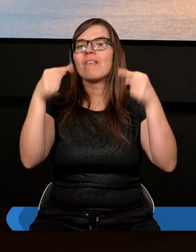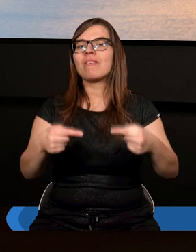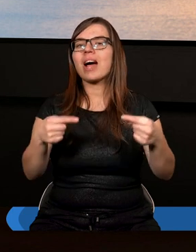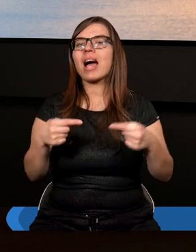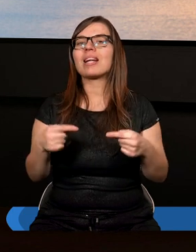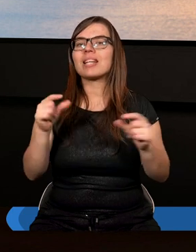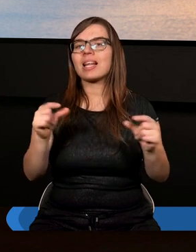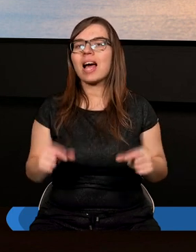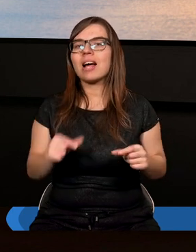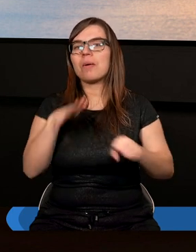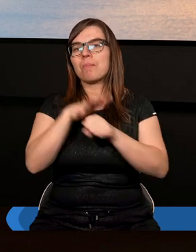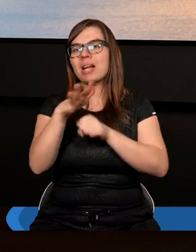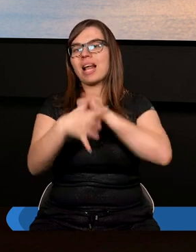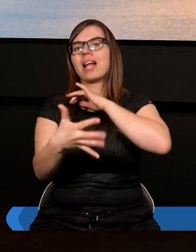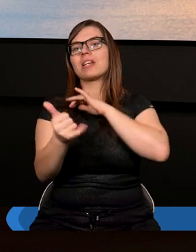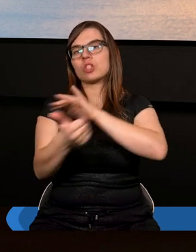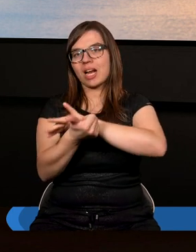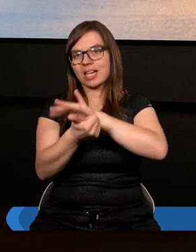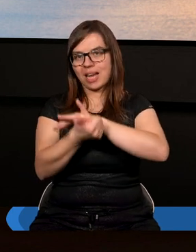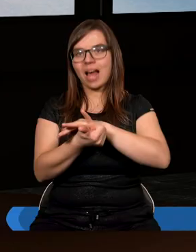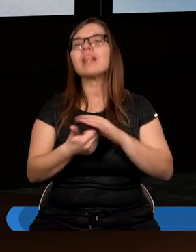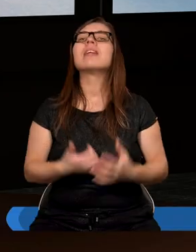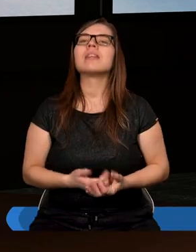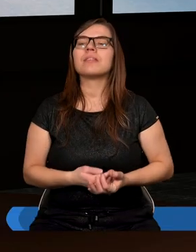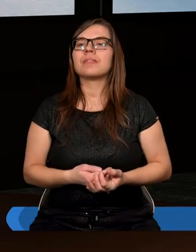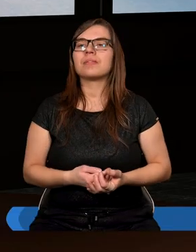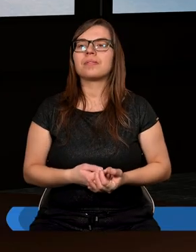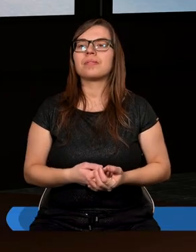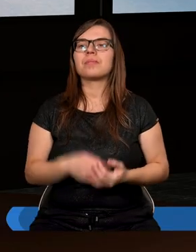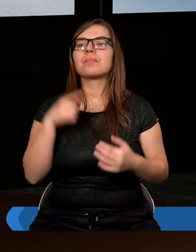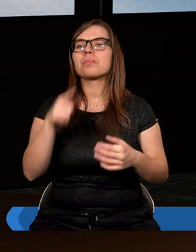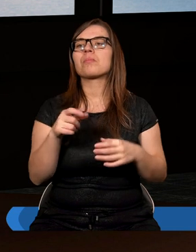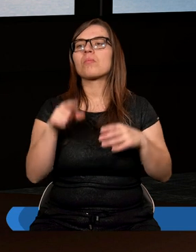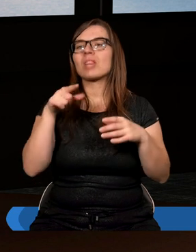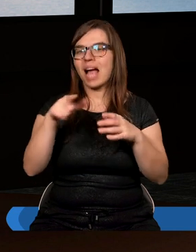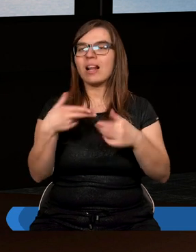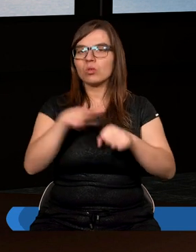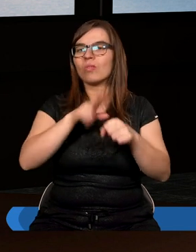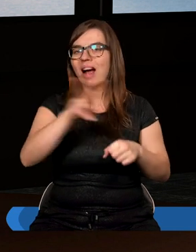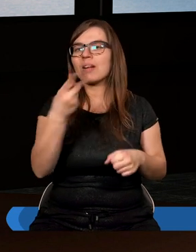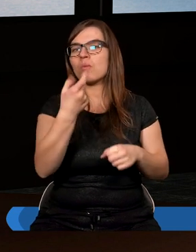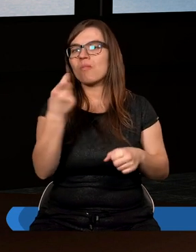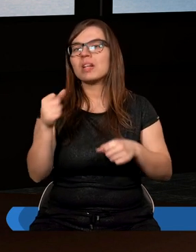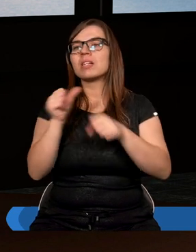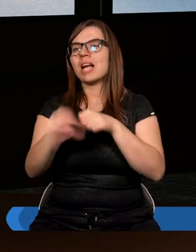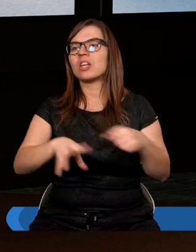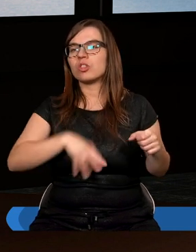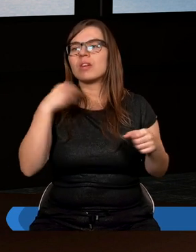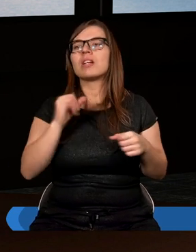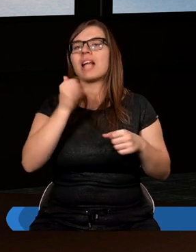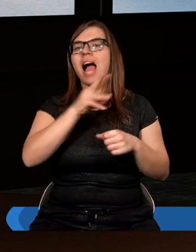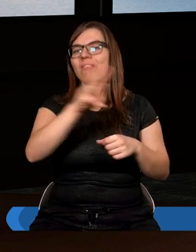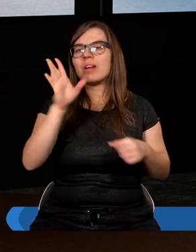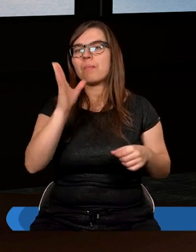piętnasty oraz szesnasty. Lecz jak ten, który was powołał, jest święty, tak i wy